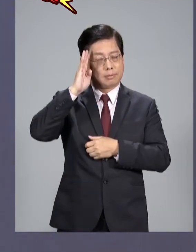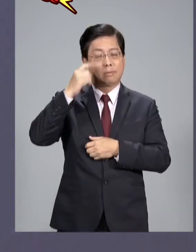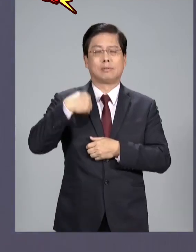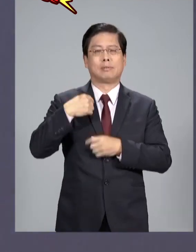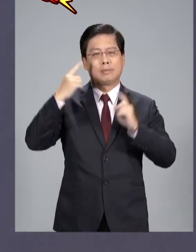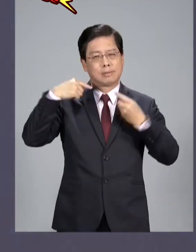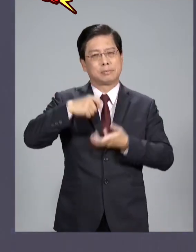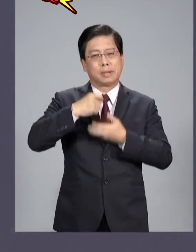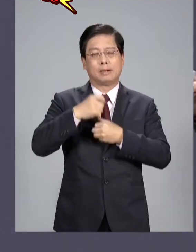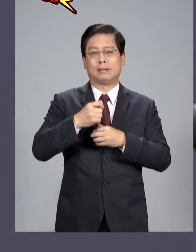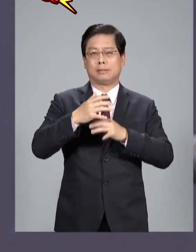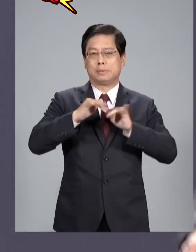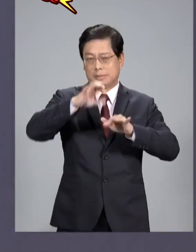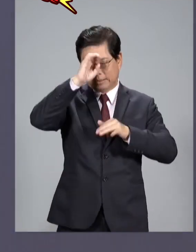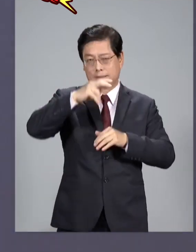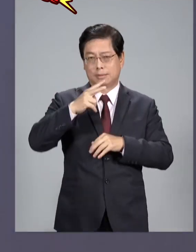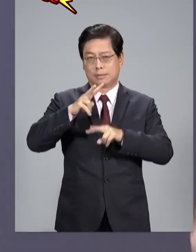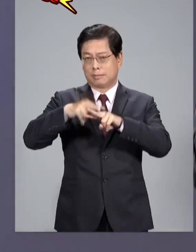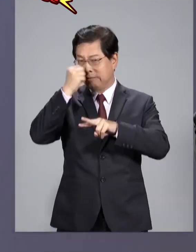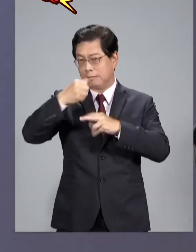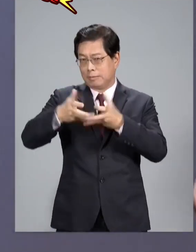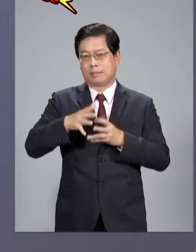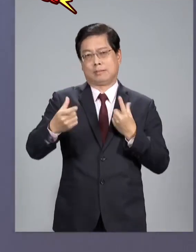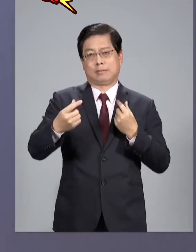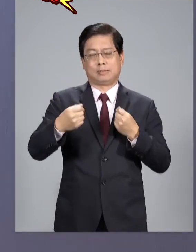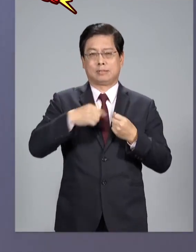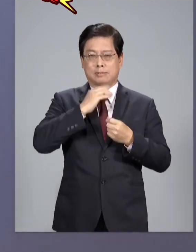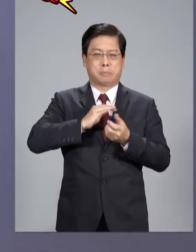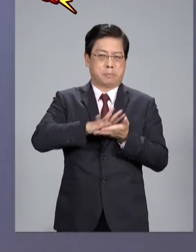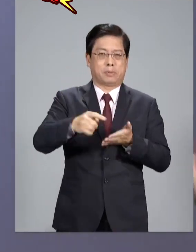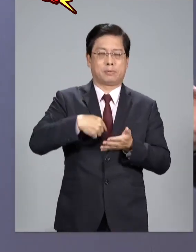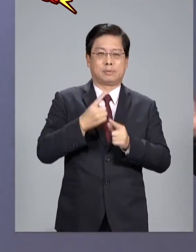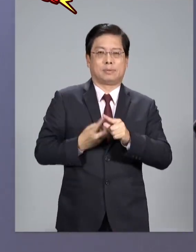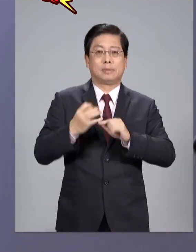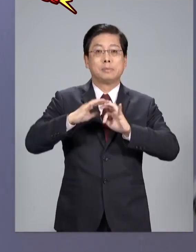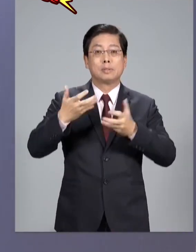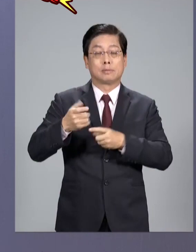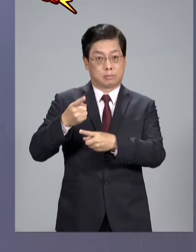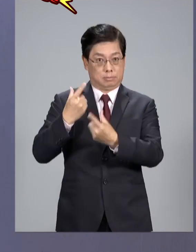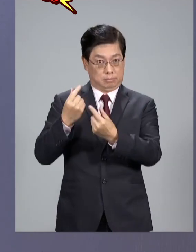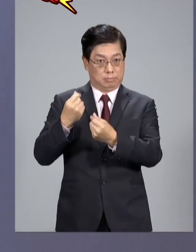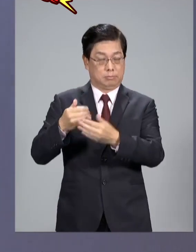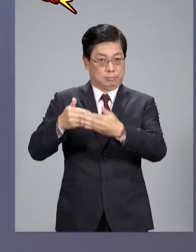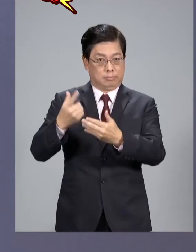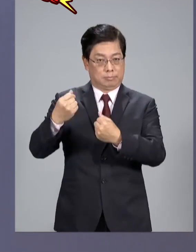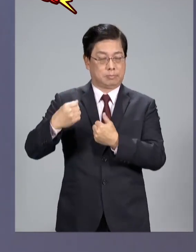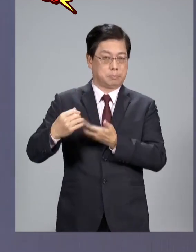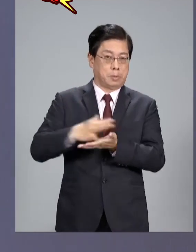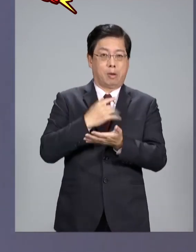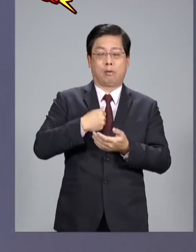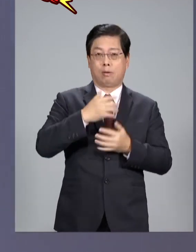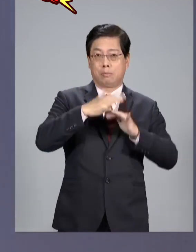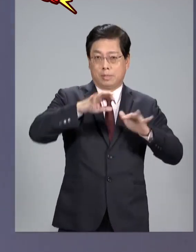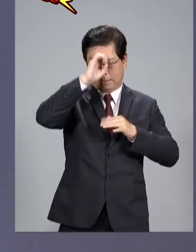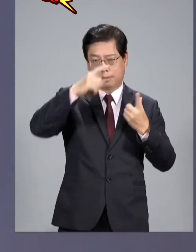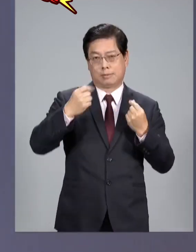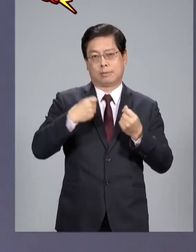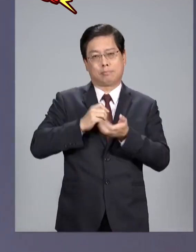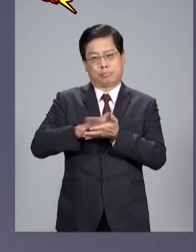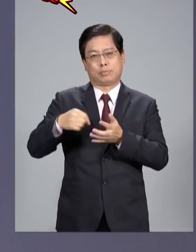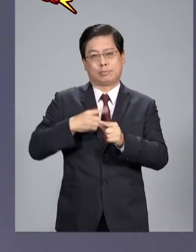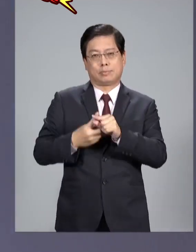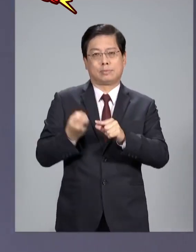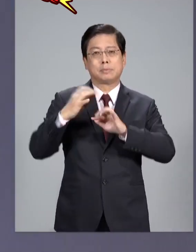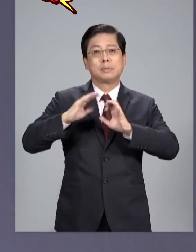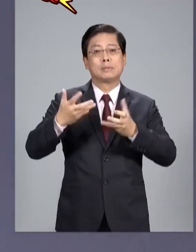我說民進黨跟共產黨是一樣的都想消滅中華民國共產黨也想消滅中華民國民進黨也要消滅中華民國